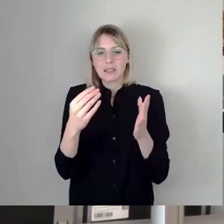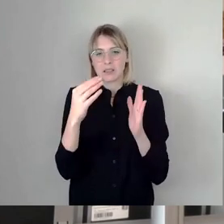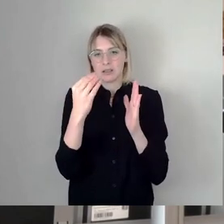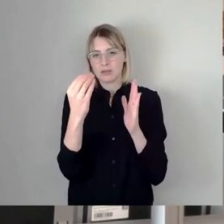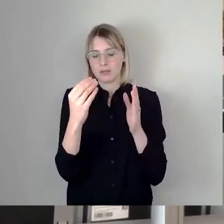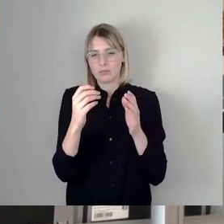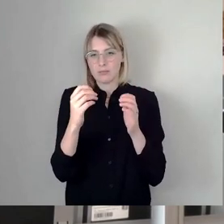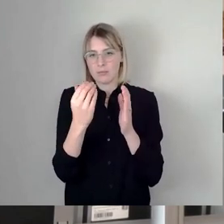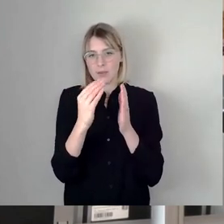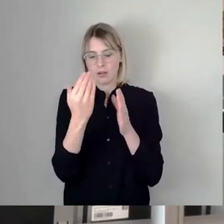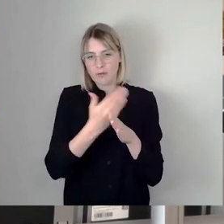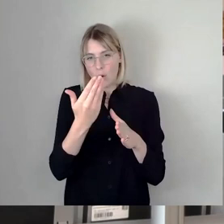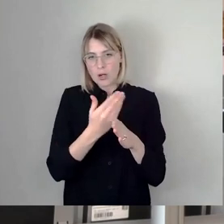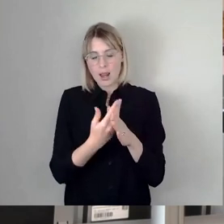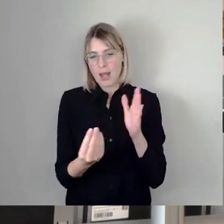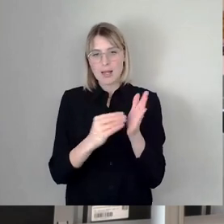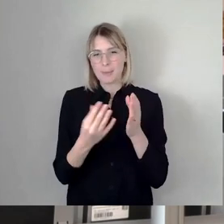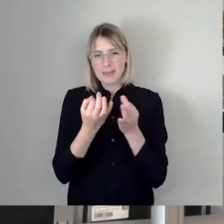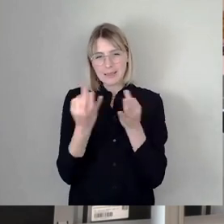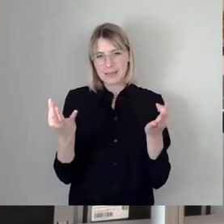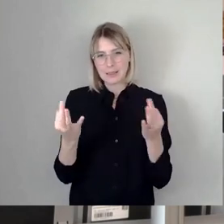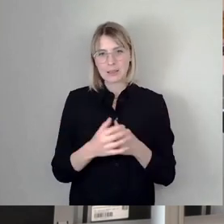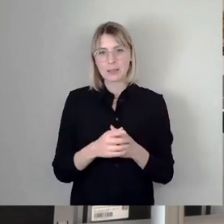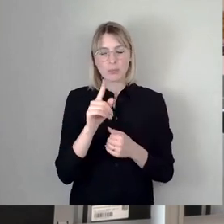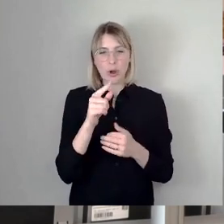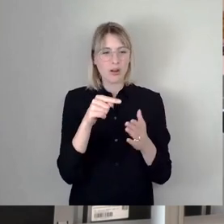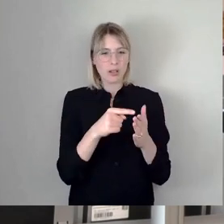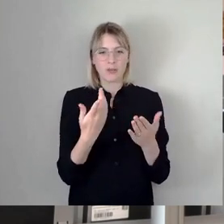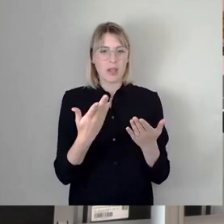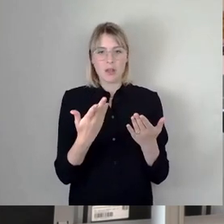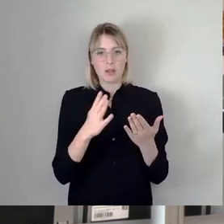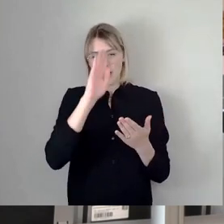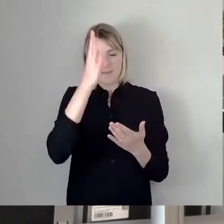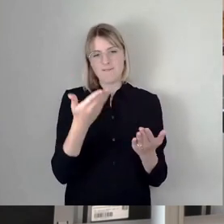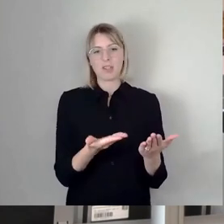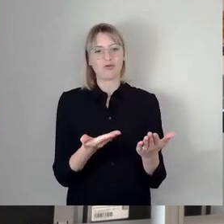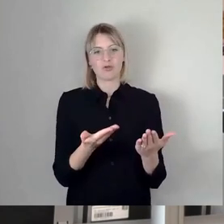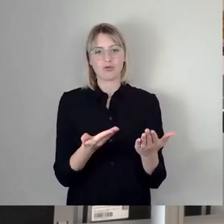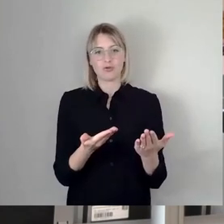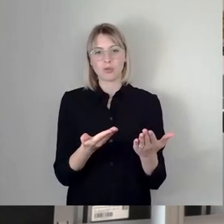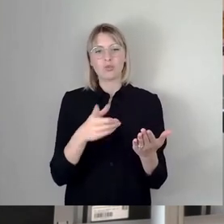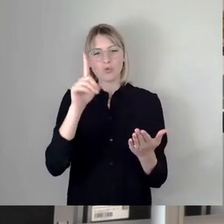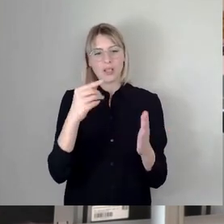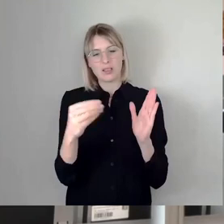Diese Vergabeunterlagen sind ein völliger Bauchklatscher vom 10-Meter-Turm. Und wenn wir so ausschreiben,